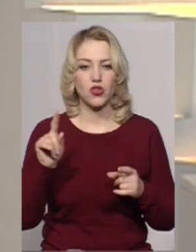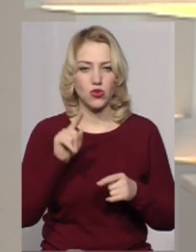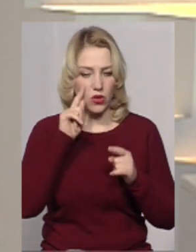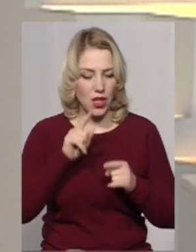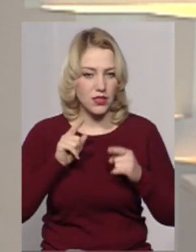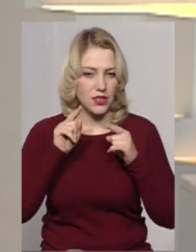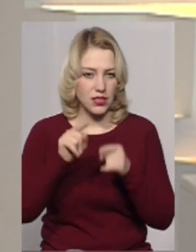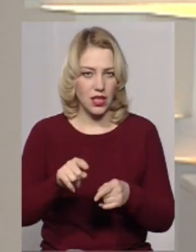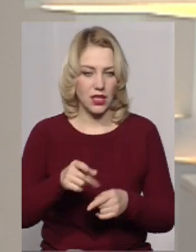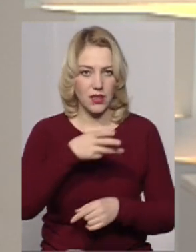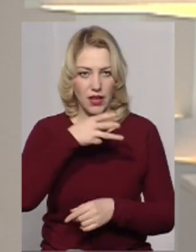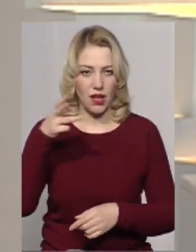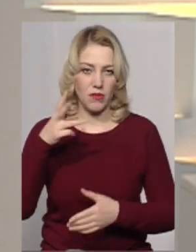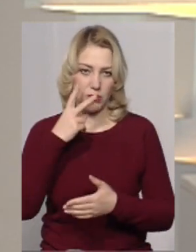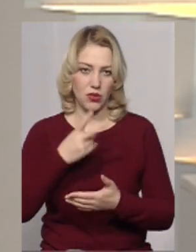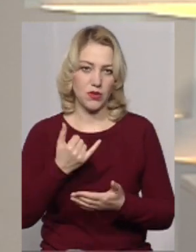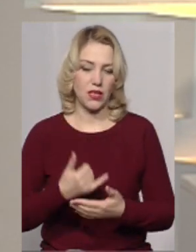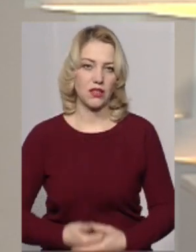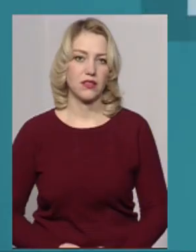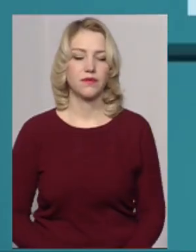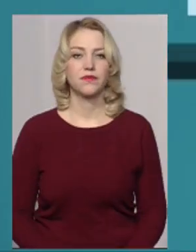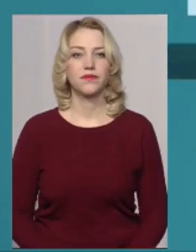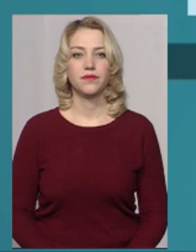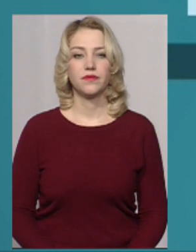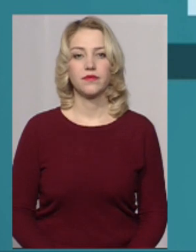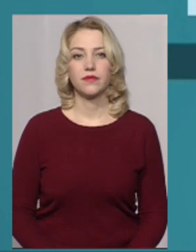міські відеокамери. Давайте подивимось і продовжимо з вами розмову.